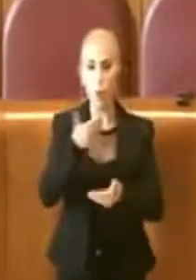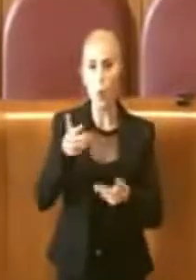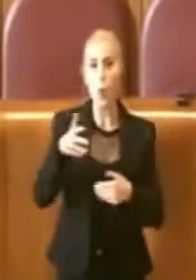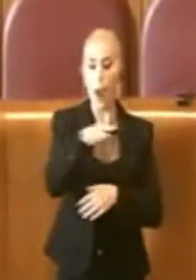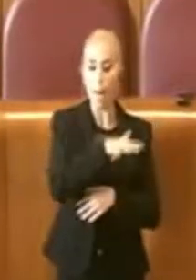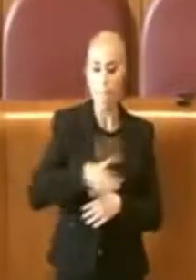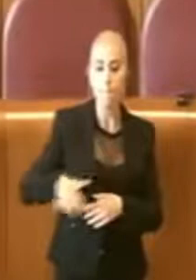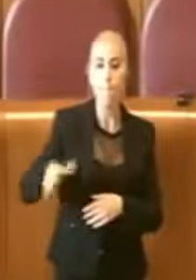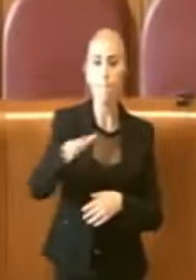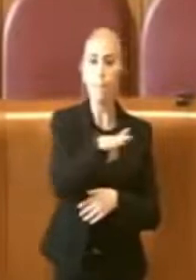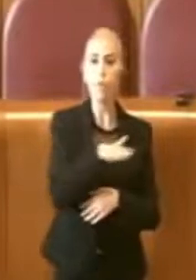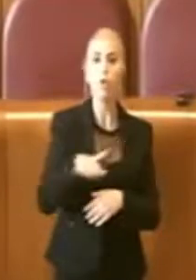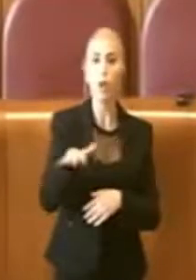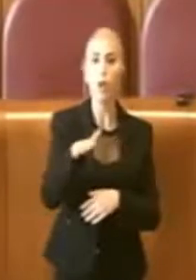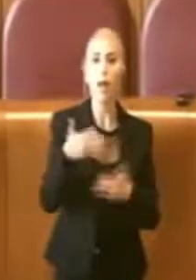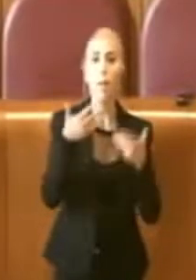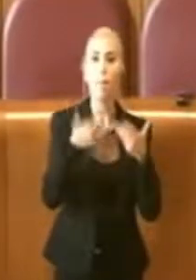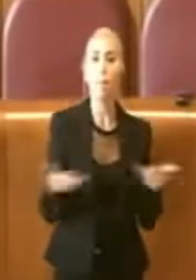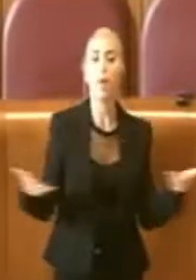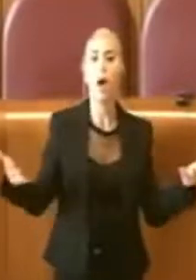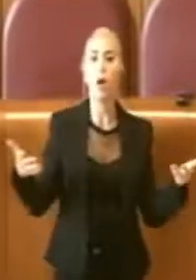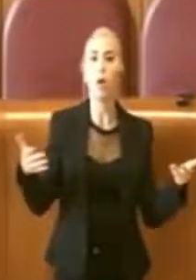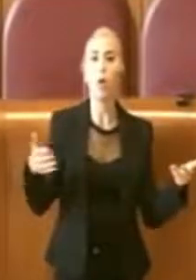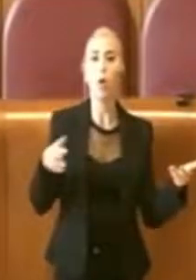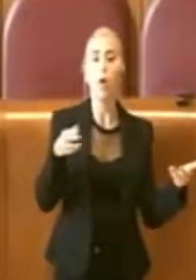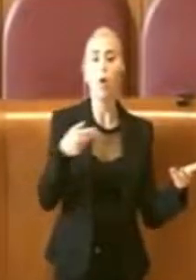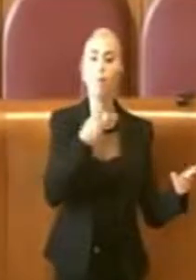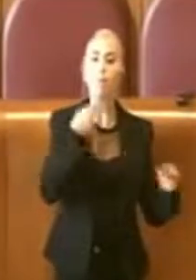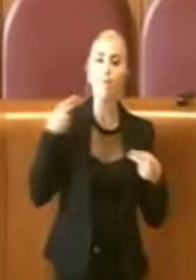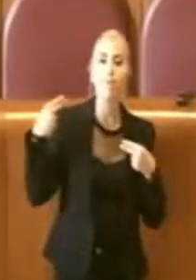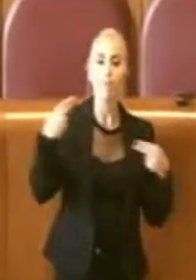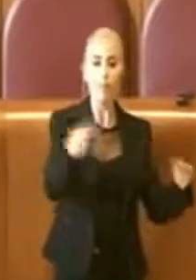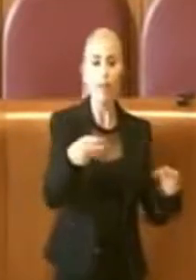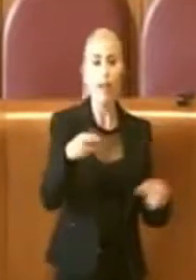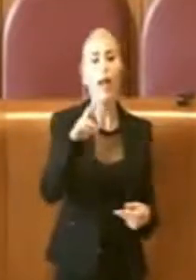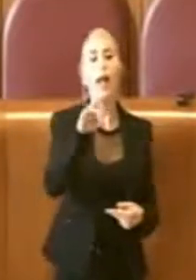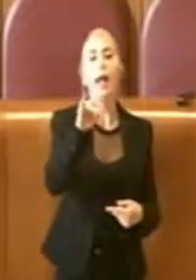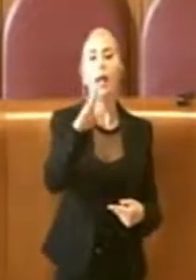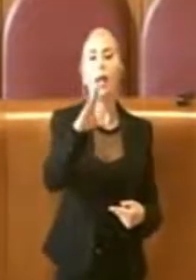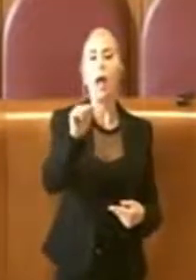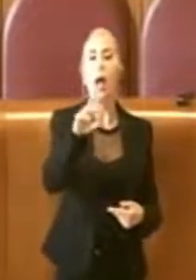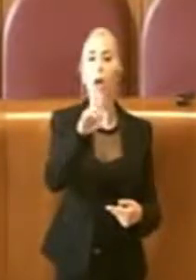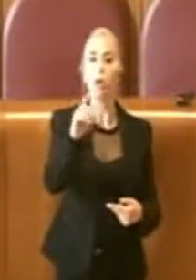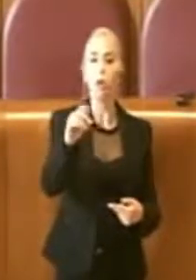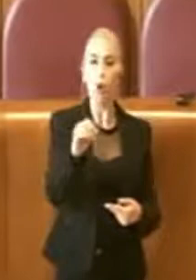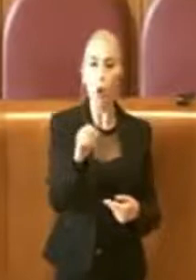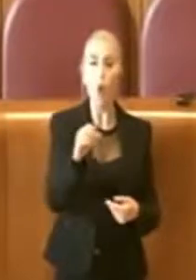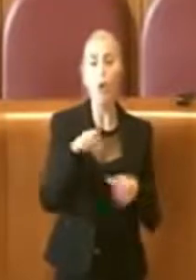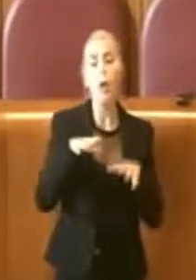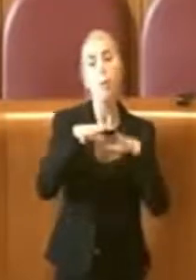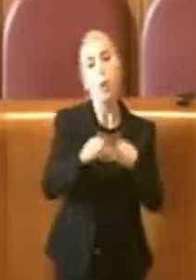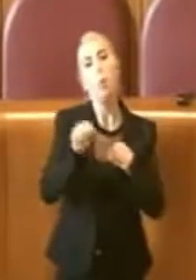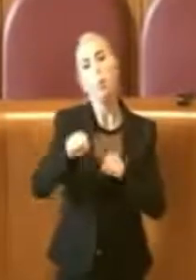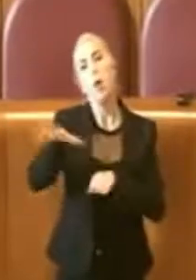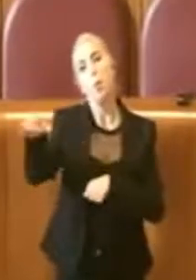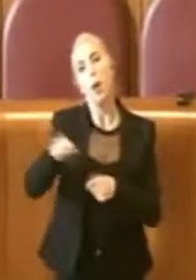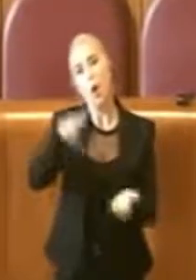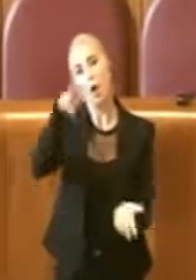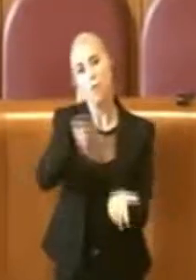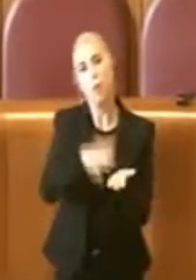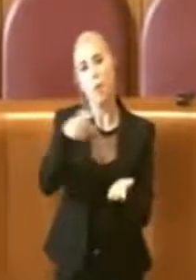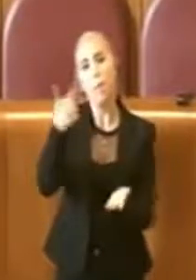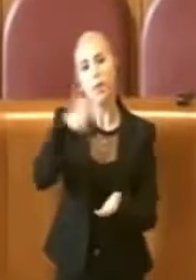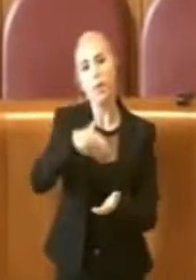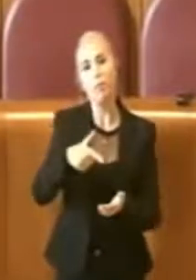a Riccardo, secondo me, è un impegno che possiamo prendere e credo che comunque sia